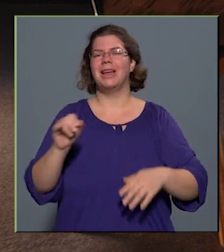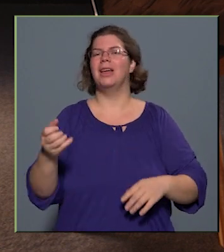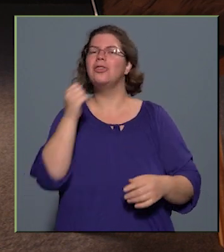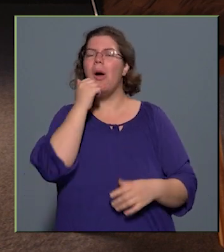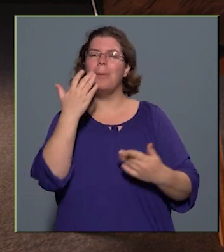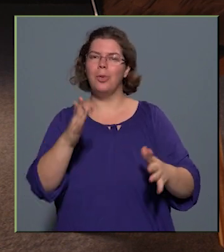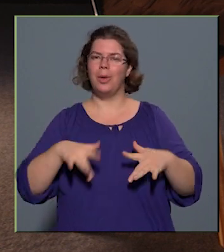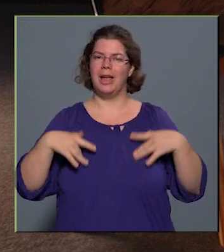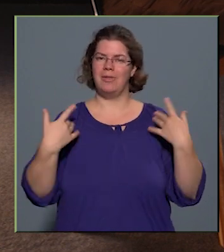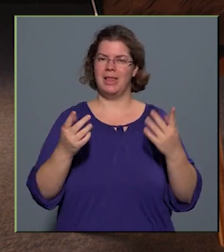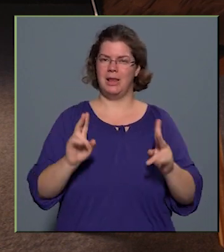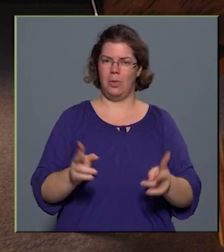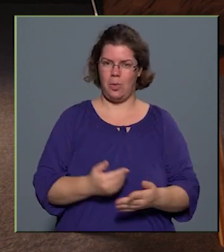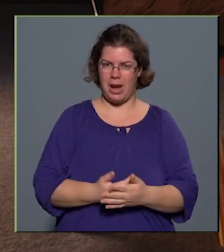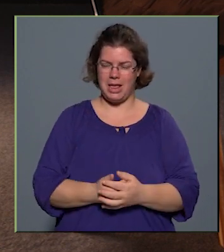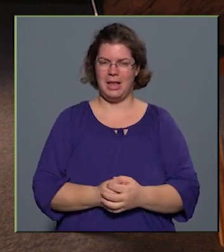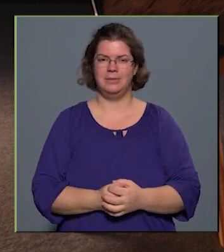az élvezhető legyen.